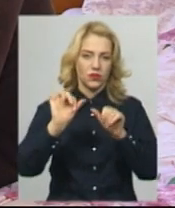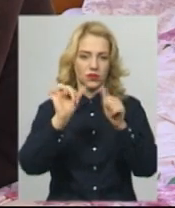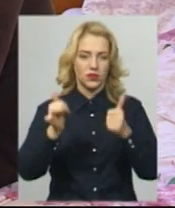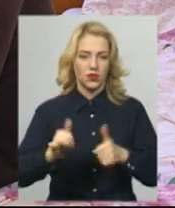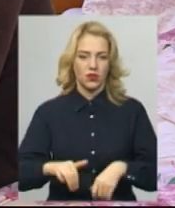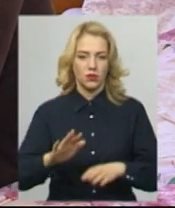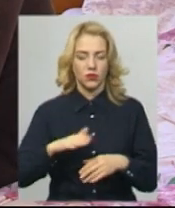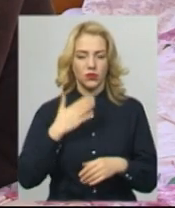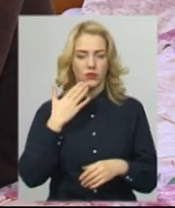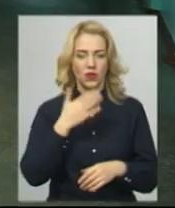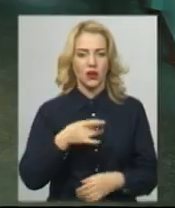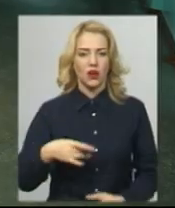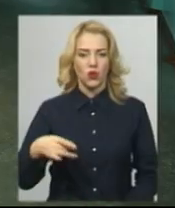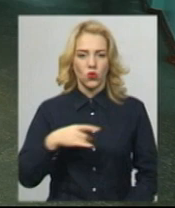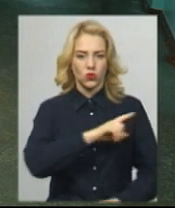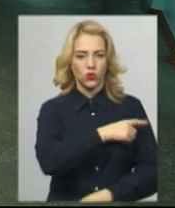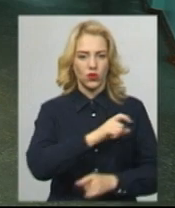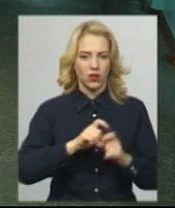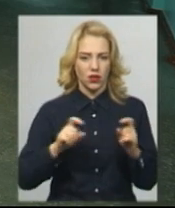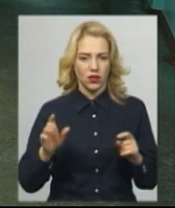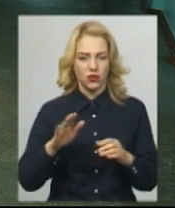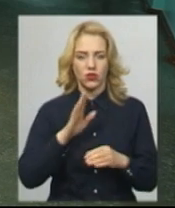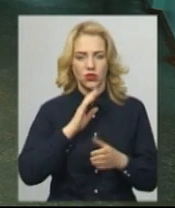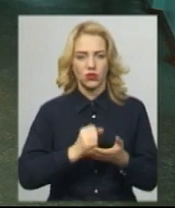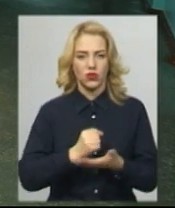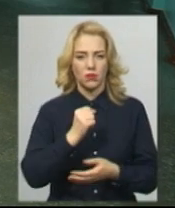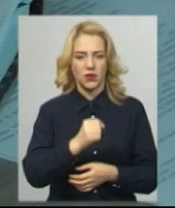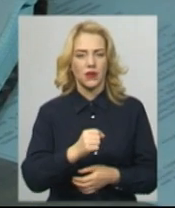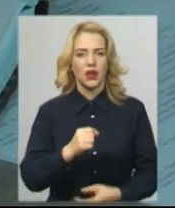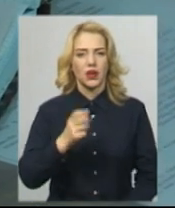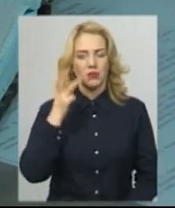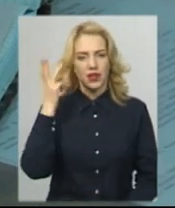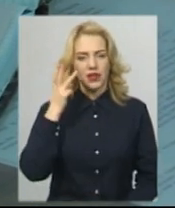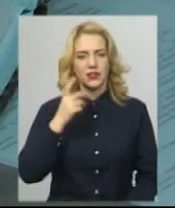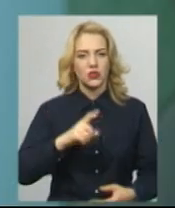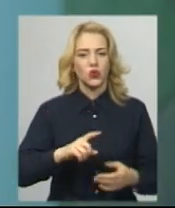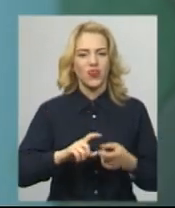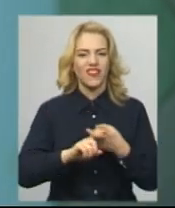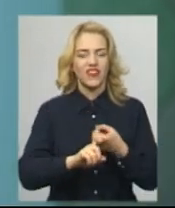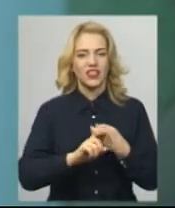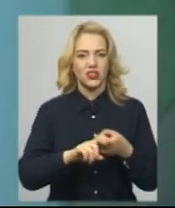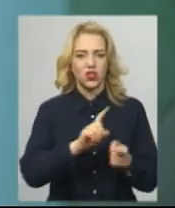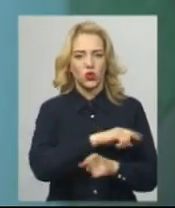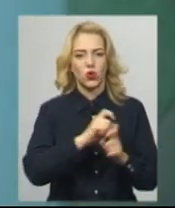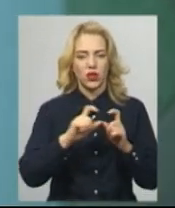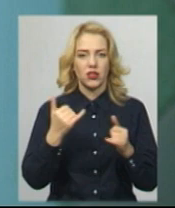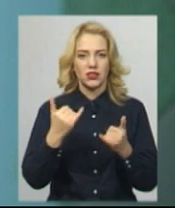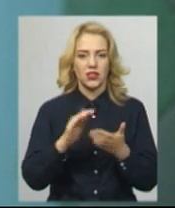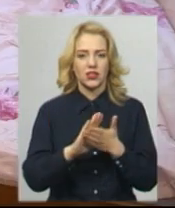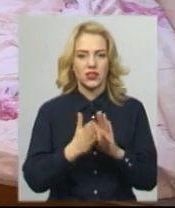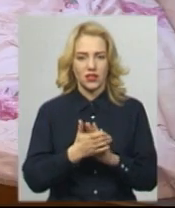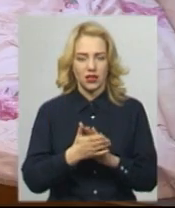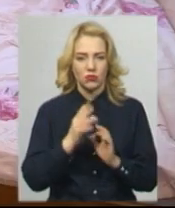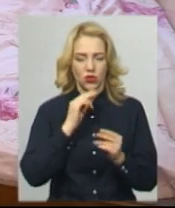звернулася в районну лікарню. Жінку направили на лікування до Хмельницької міської інфекційної лікарні. Зараз, каже, стан покращився і зір